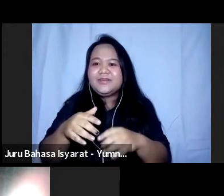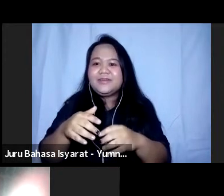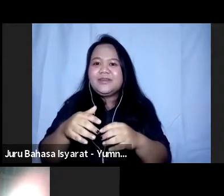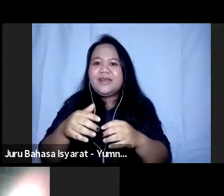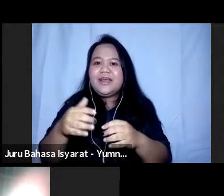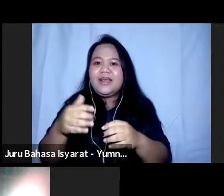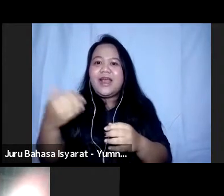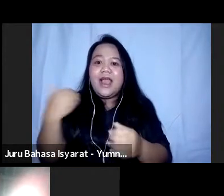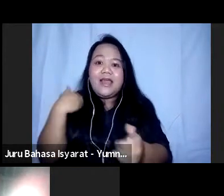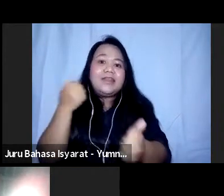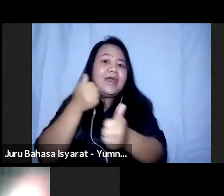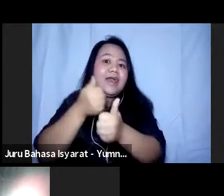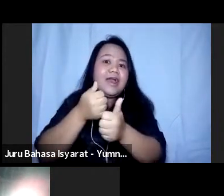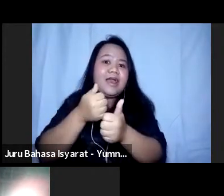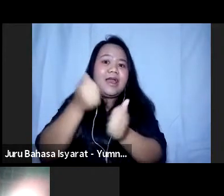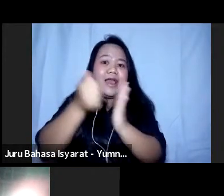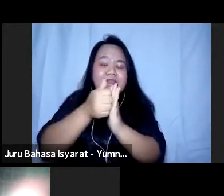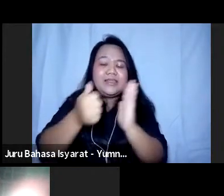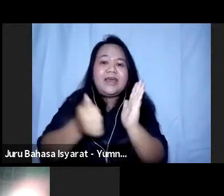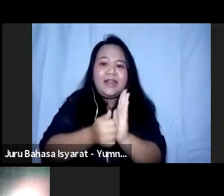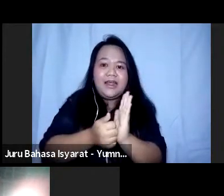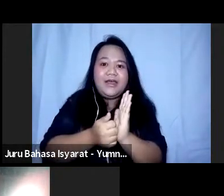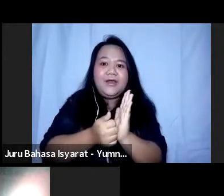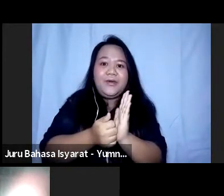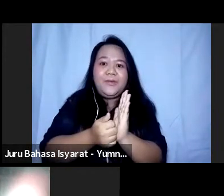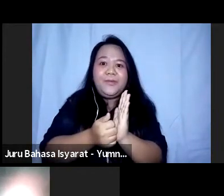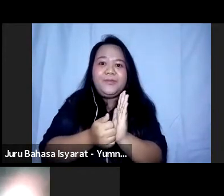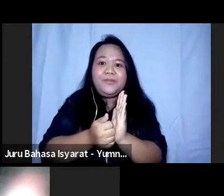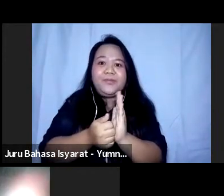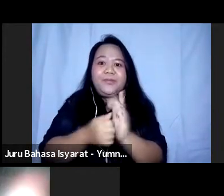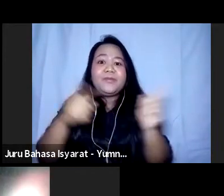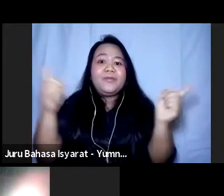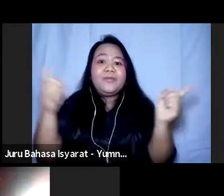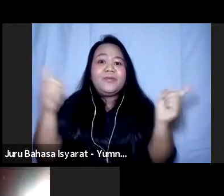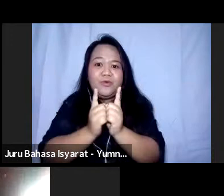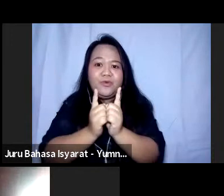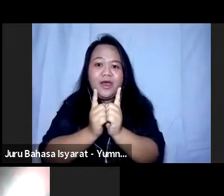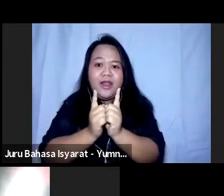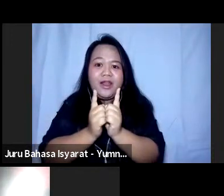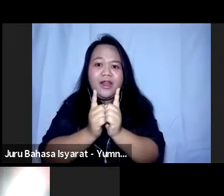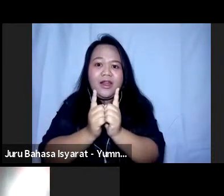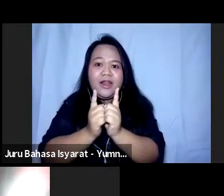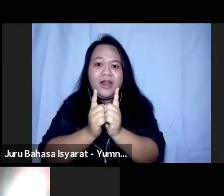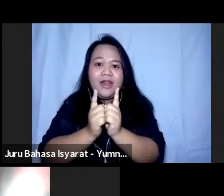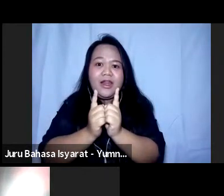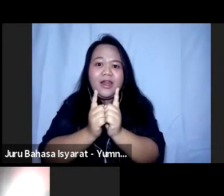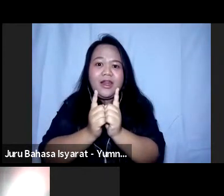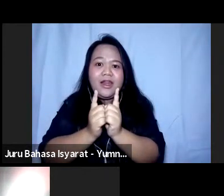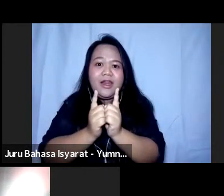pertemuan dalam bentuk